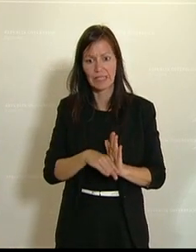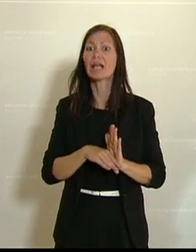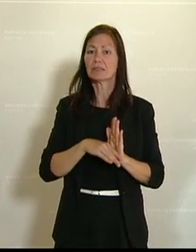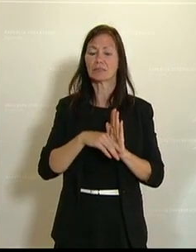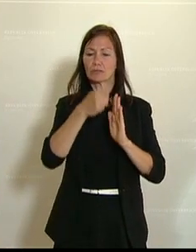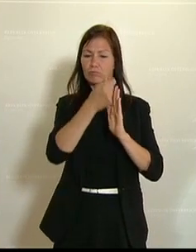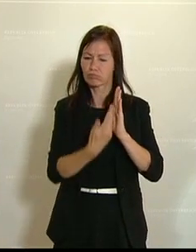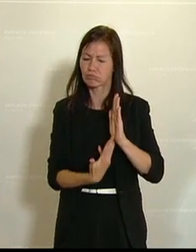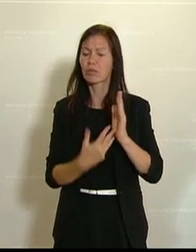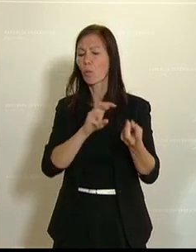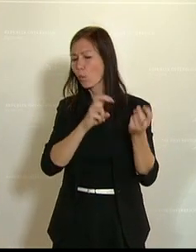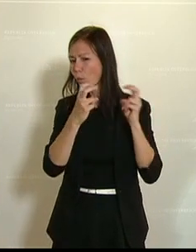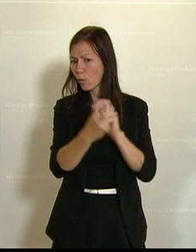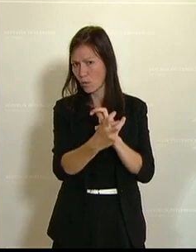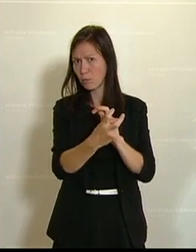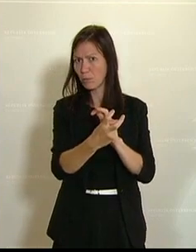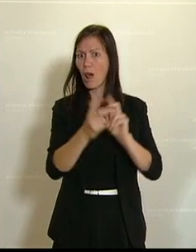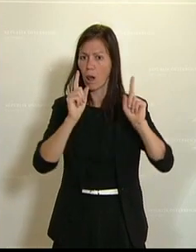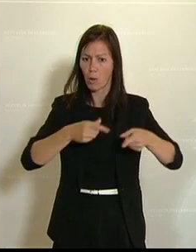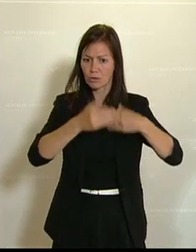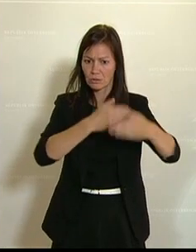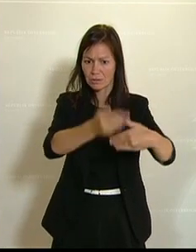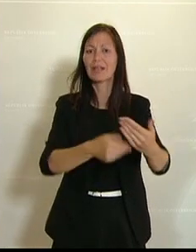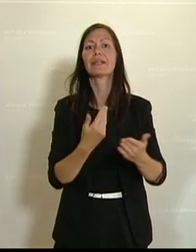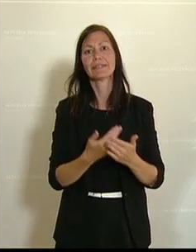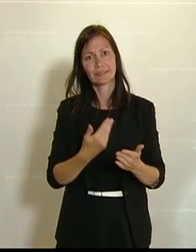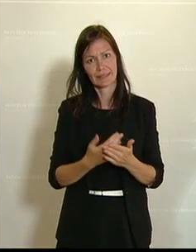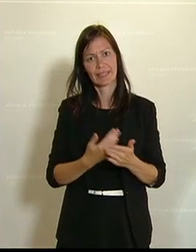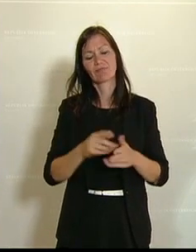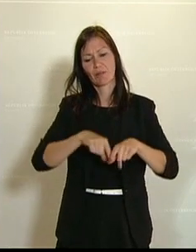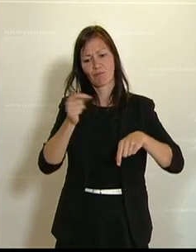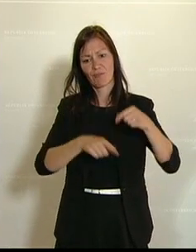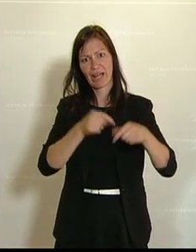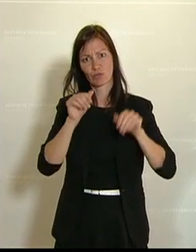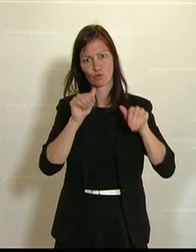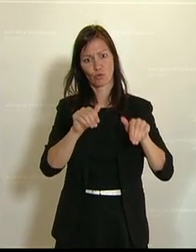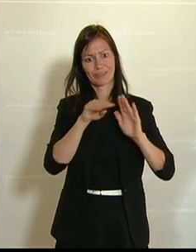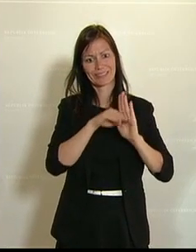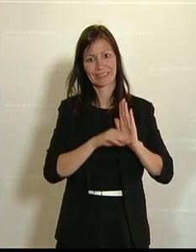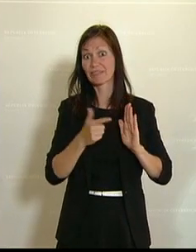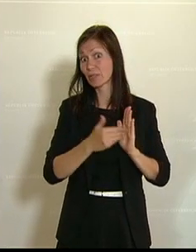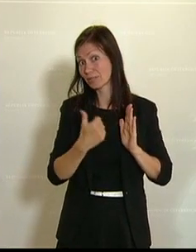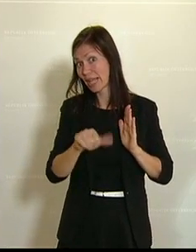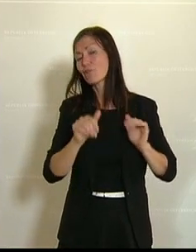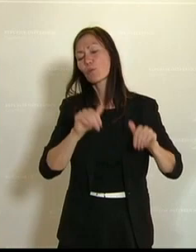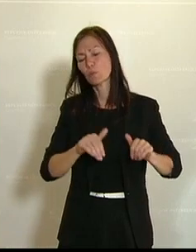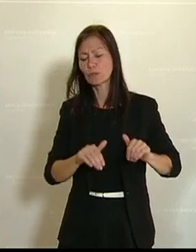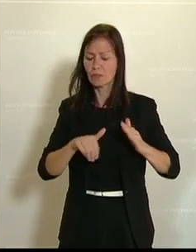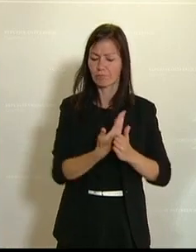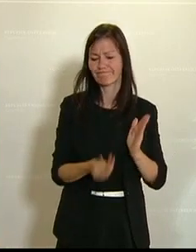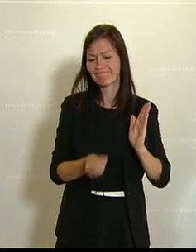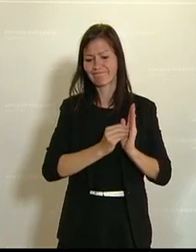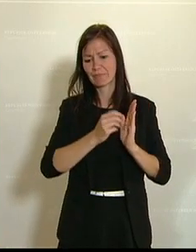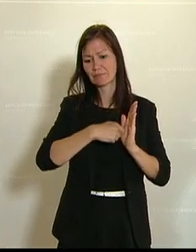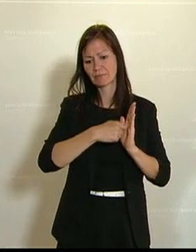sind, machen eine Novelle des Pflanzenschutzgesetzes 2011 notwendig. Die Novelle ist